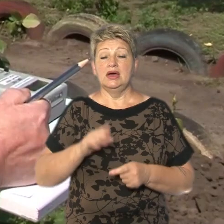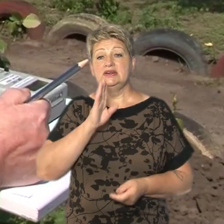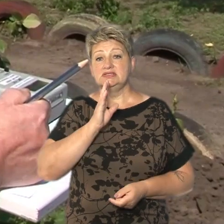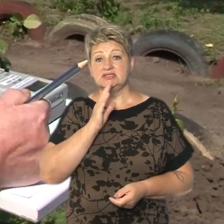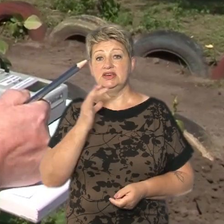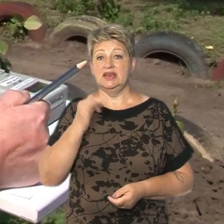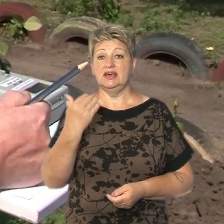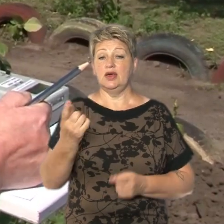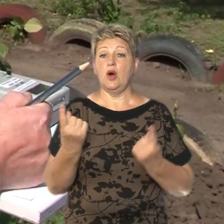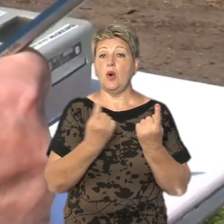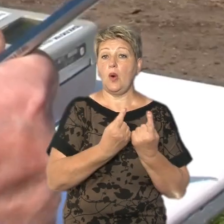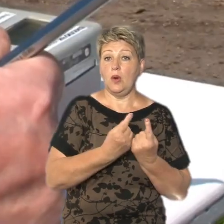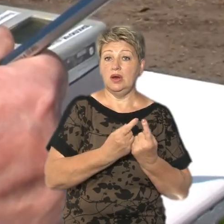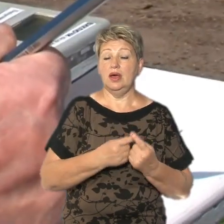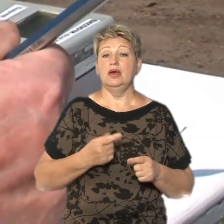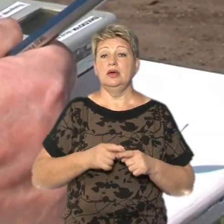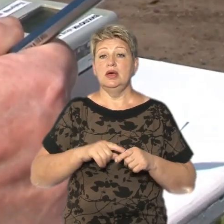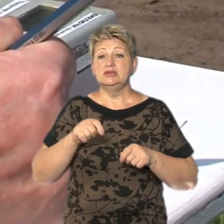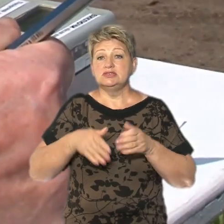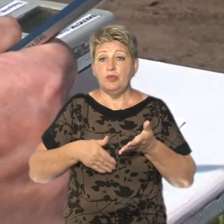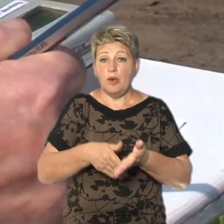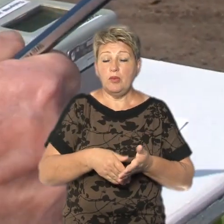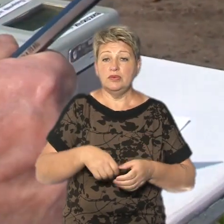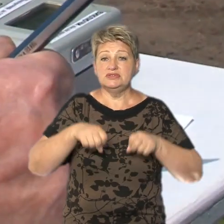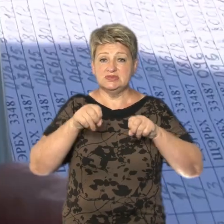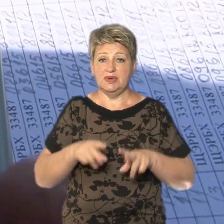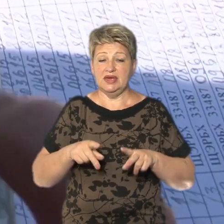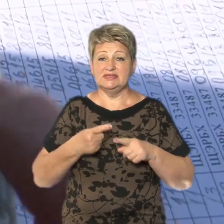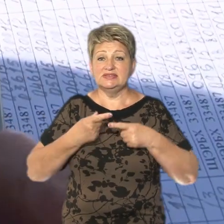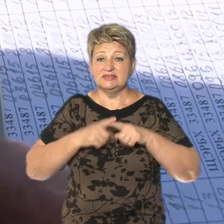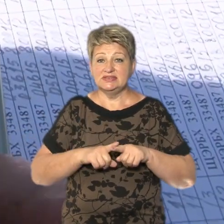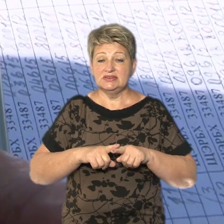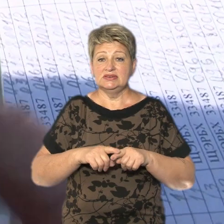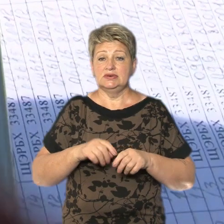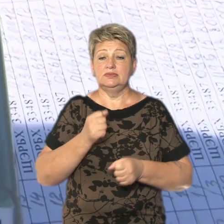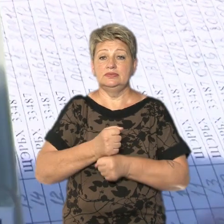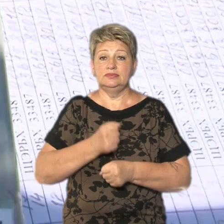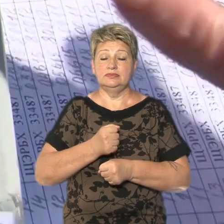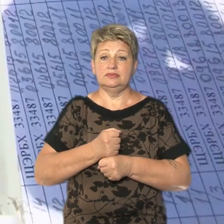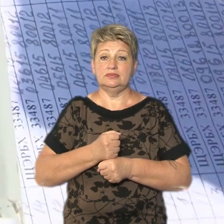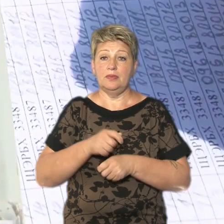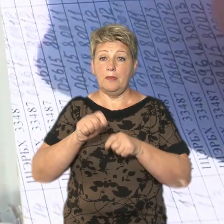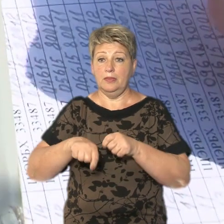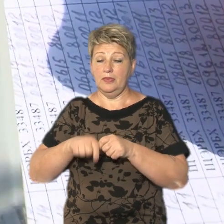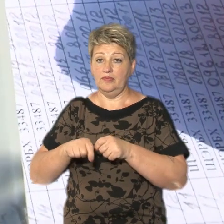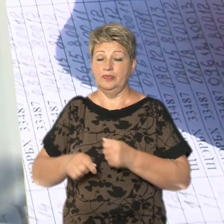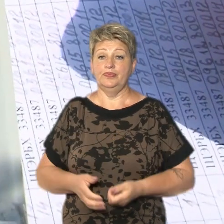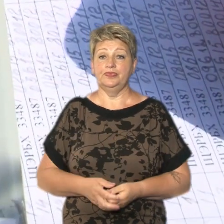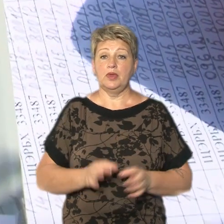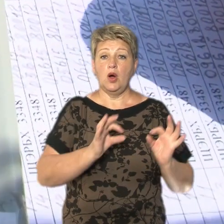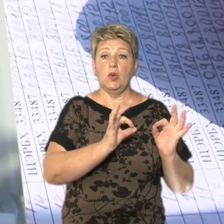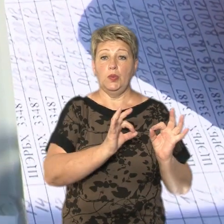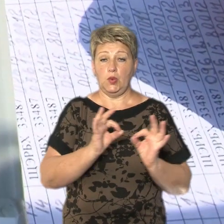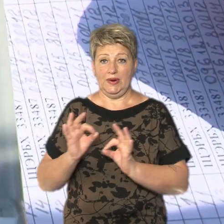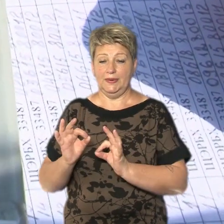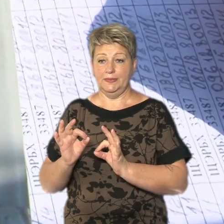колеги в інших містах з допомогою дозиметра, робить відповідні заміри. Нажимаємо зброс, обнулилися, одні нулі у